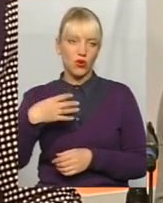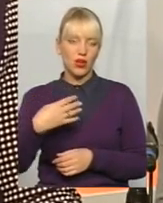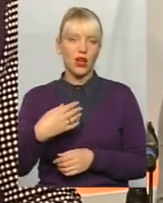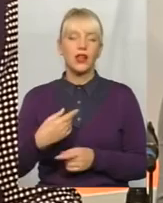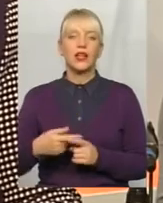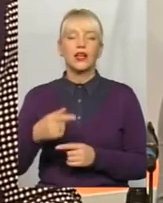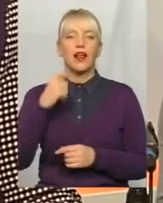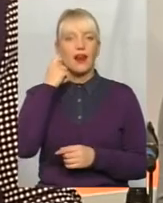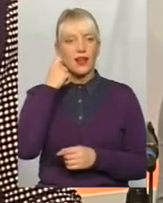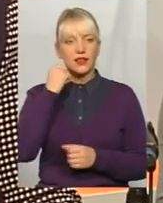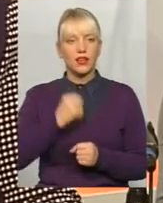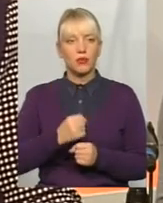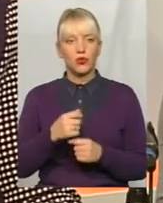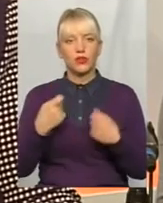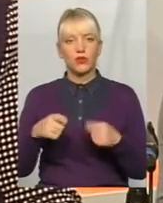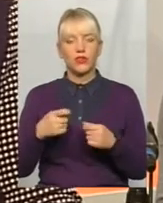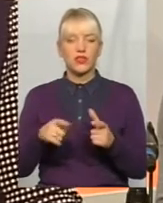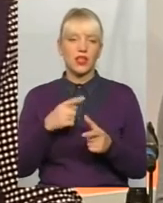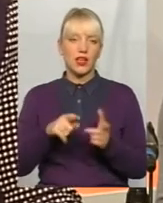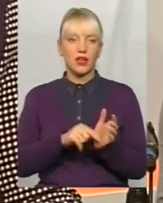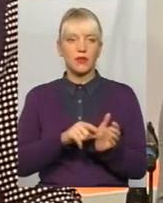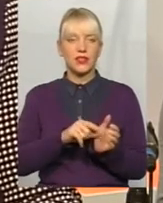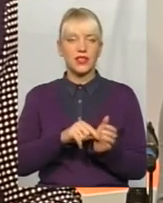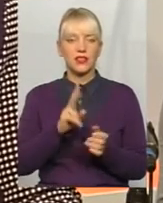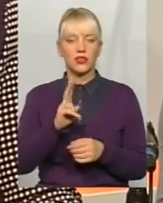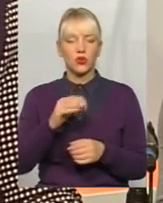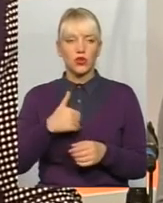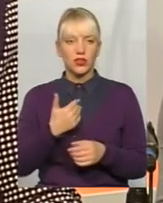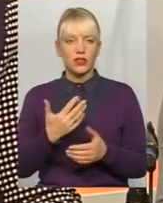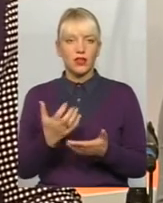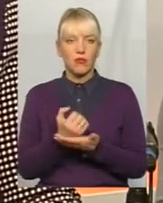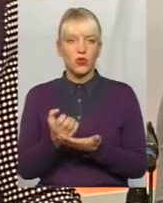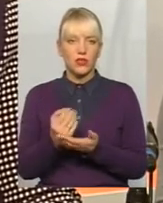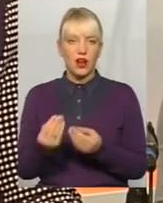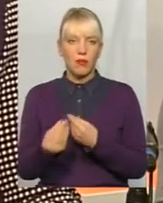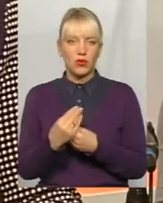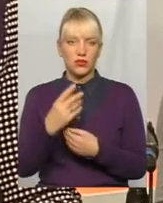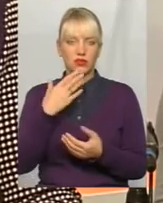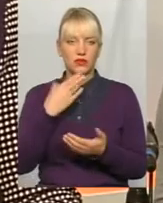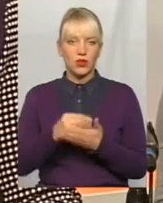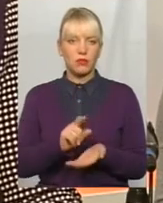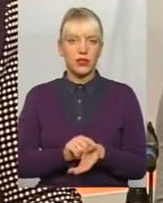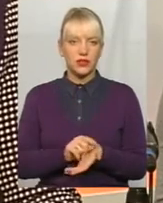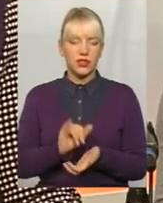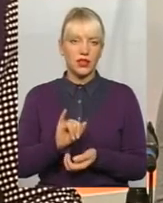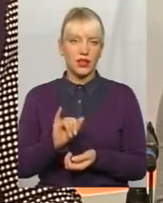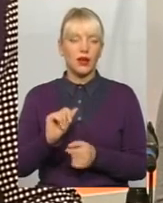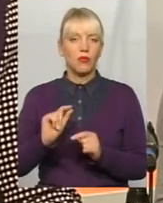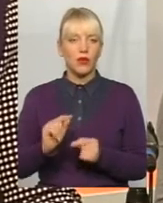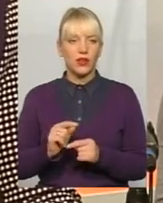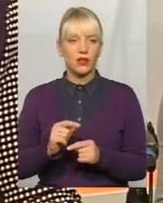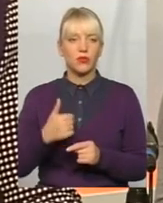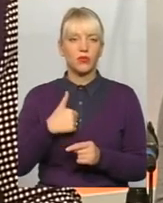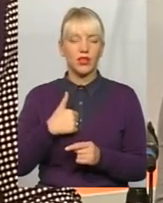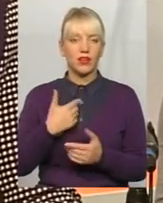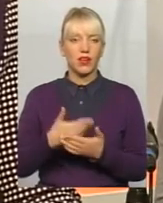роботи продавцами, чи пенсіонери, які хочуть подробувати к своїй пенсії, і-то. І тому, мені